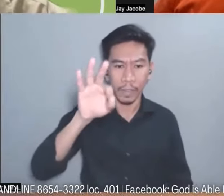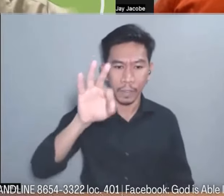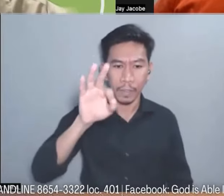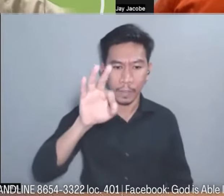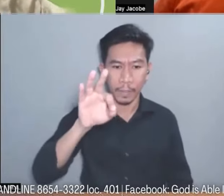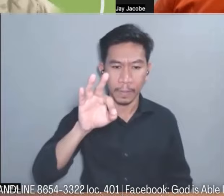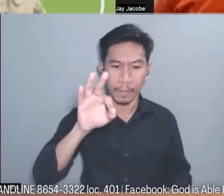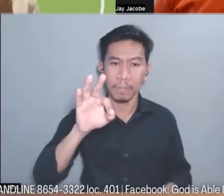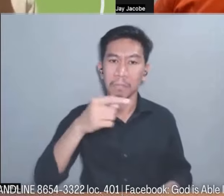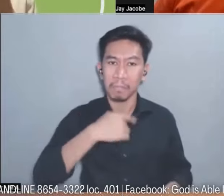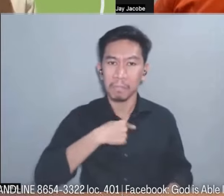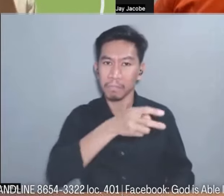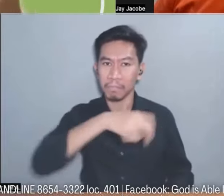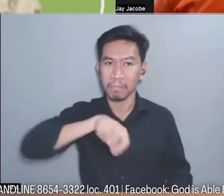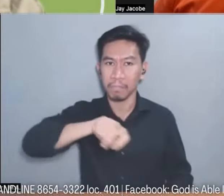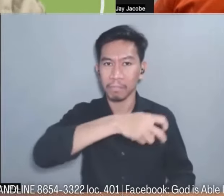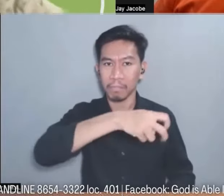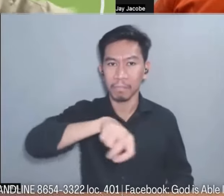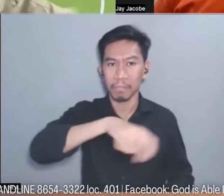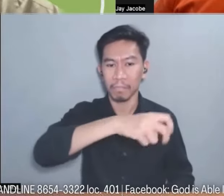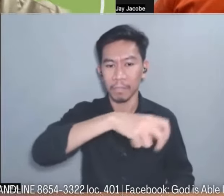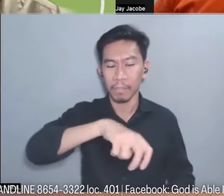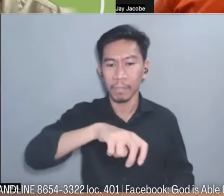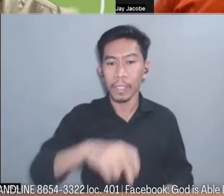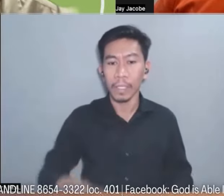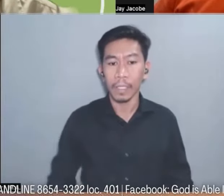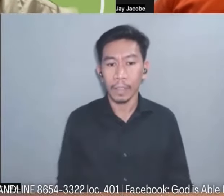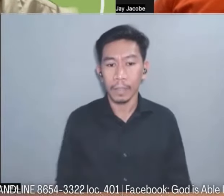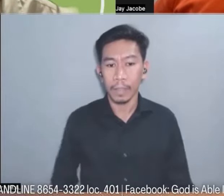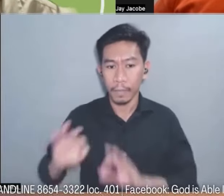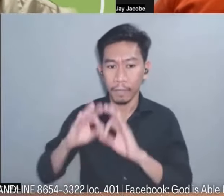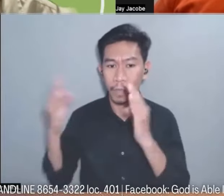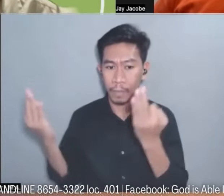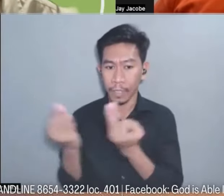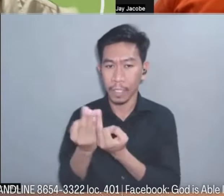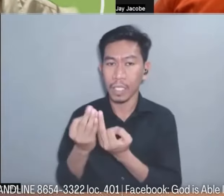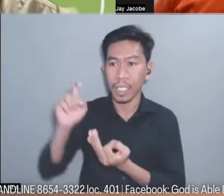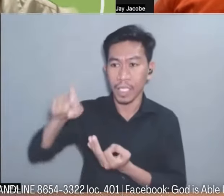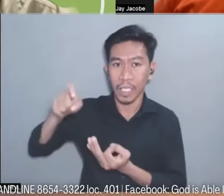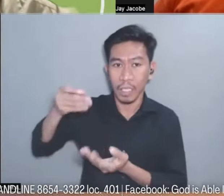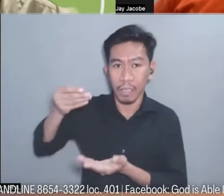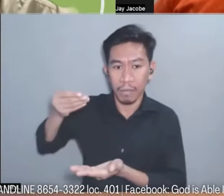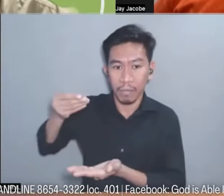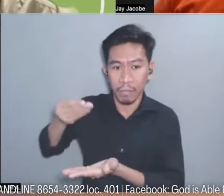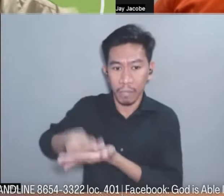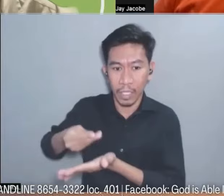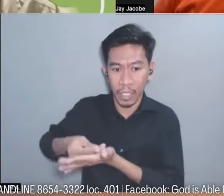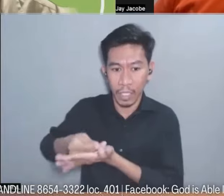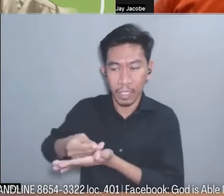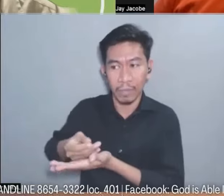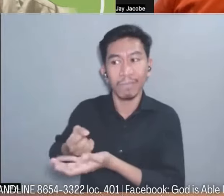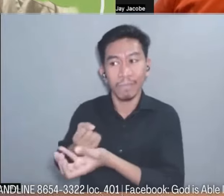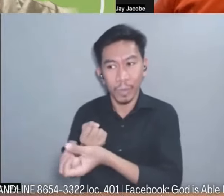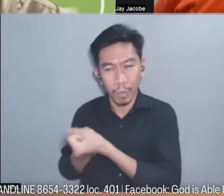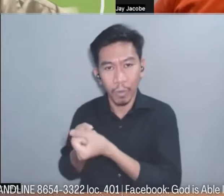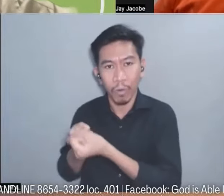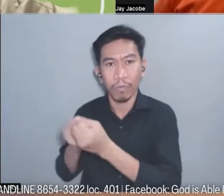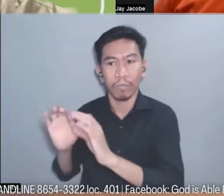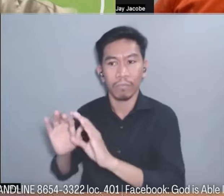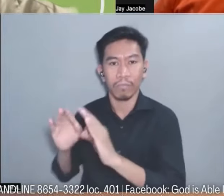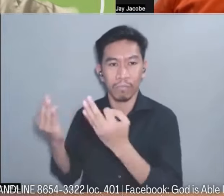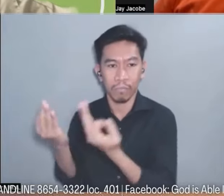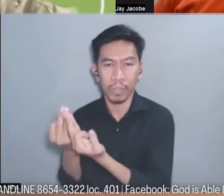resources na kung saan ay kailangan ko mag-work ng mas